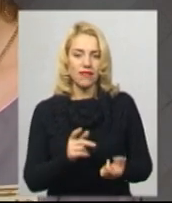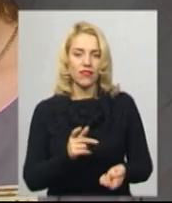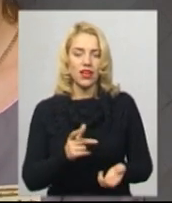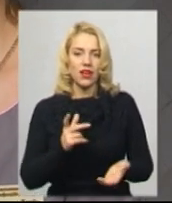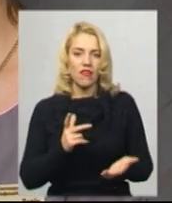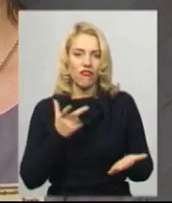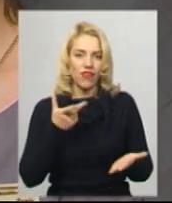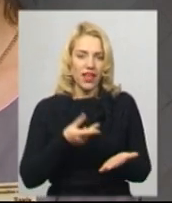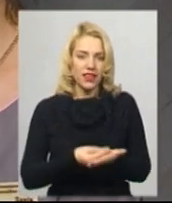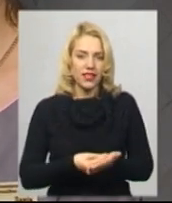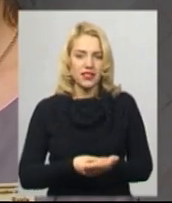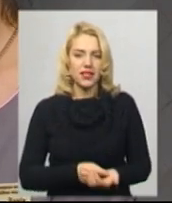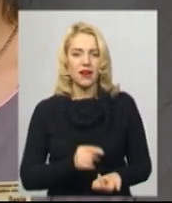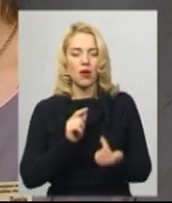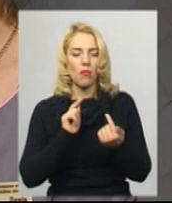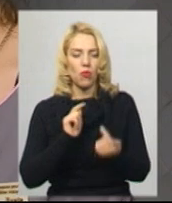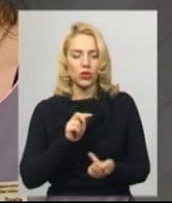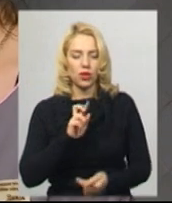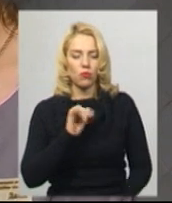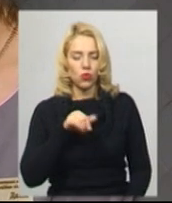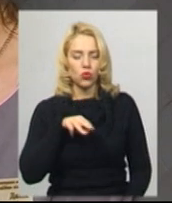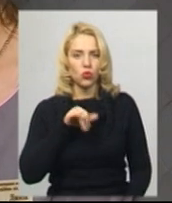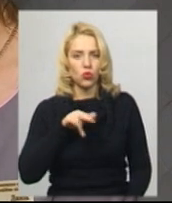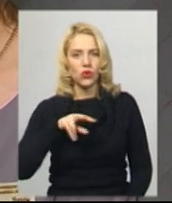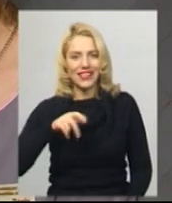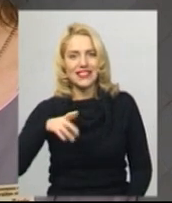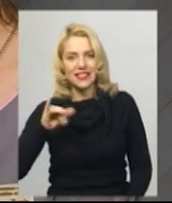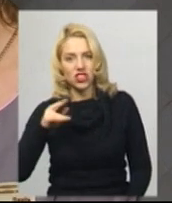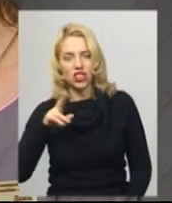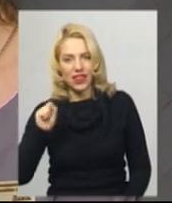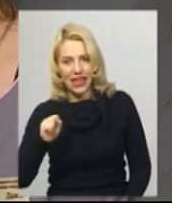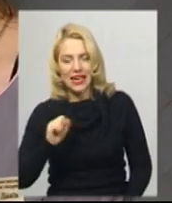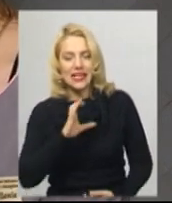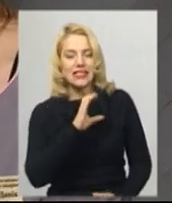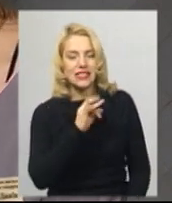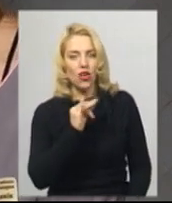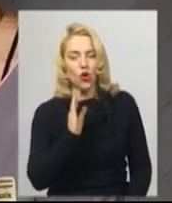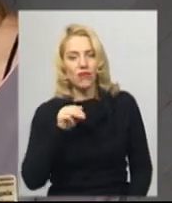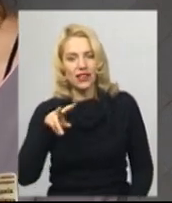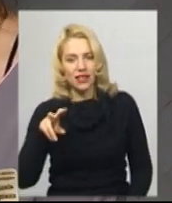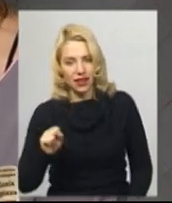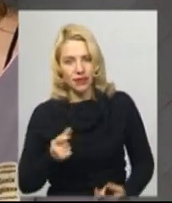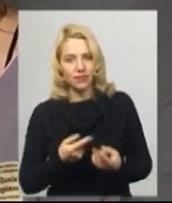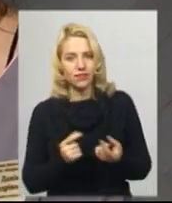протибоботульністичної сиворогатки, антитоксину. Вводиться антитоксин, який